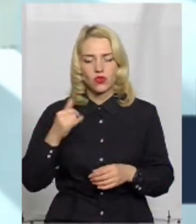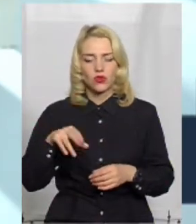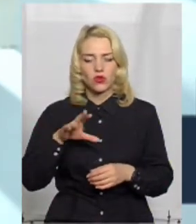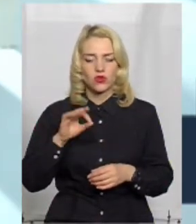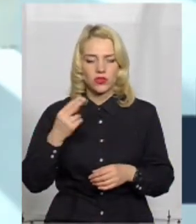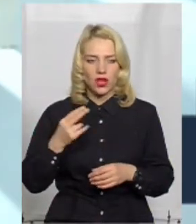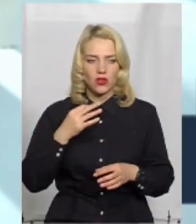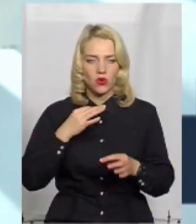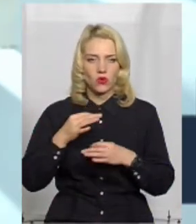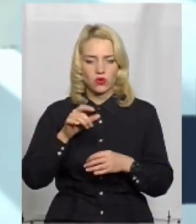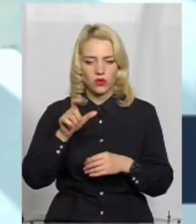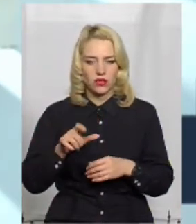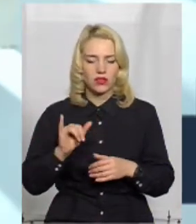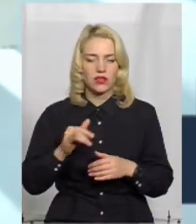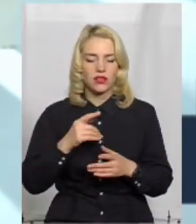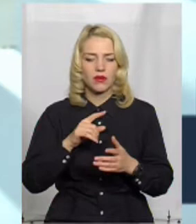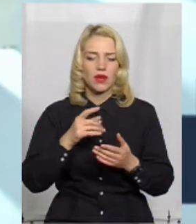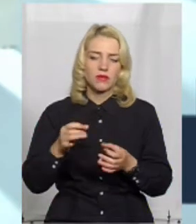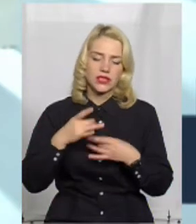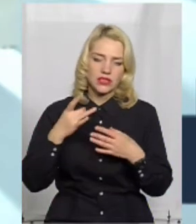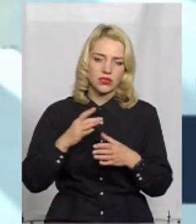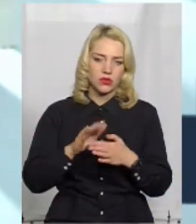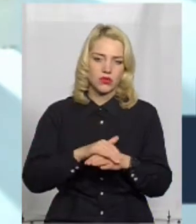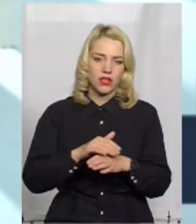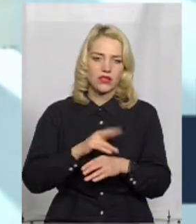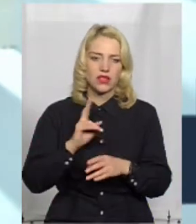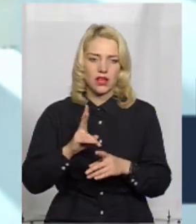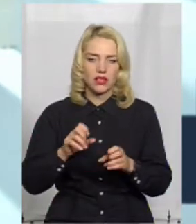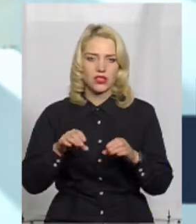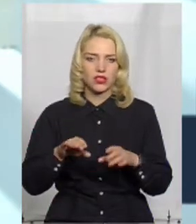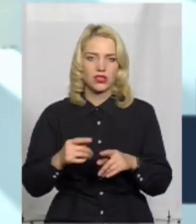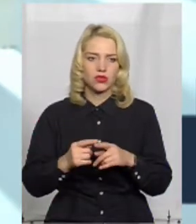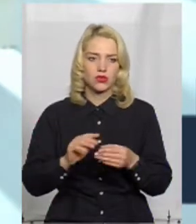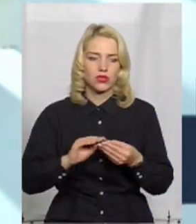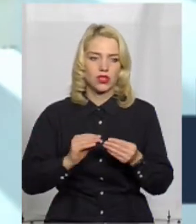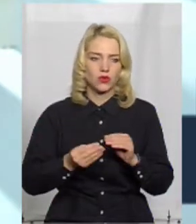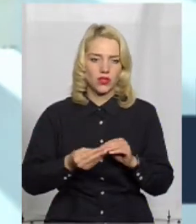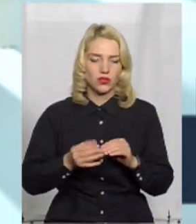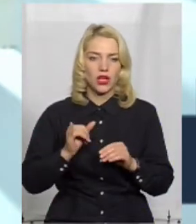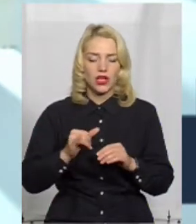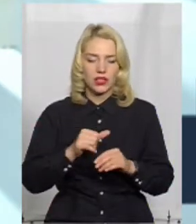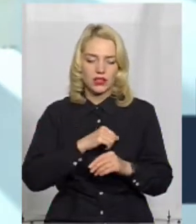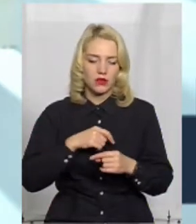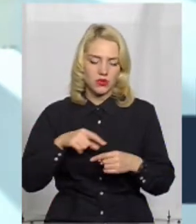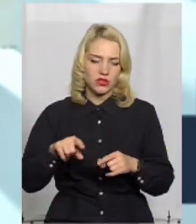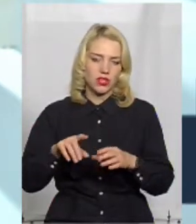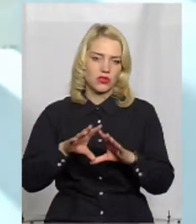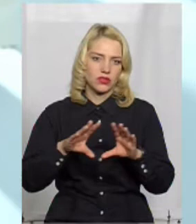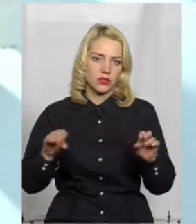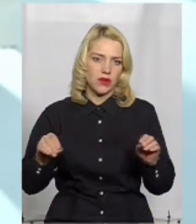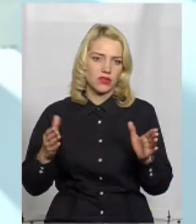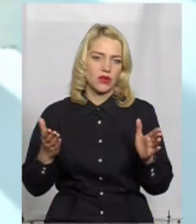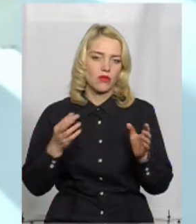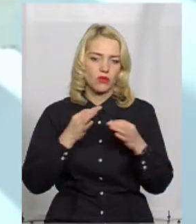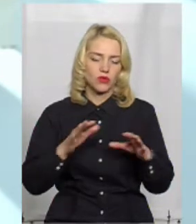спитують, підскажте, як регулювати ту чи іншу ситуацію. І це самостійно взагалі знімає деякі питання. І,